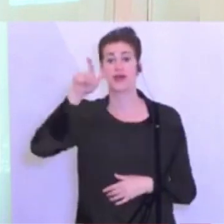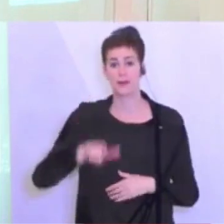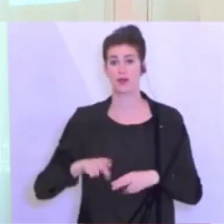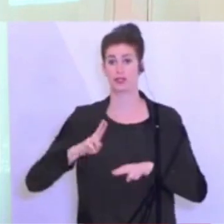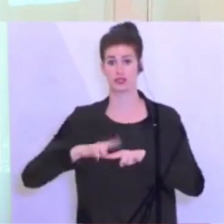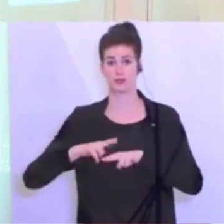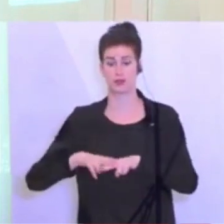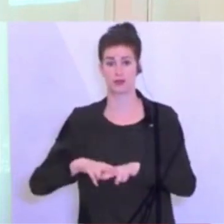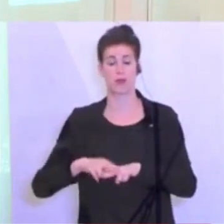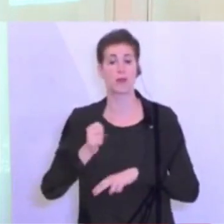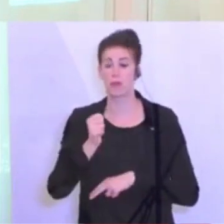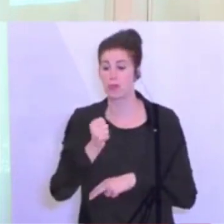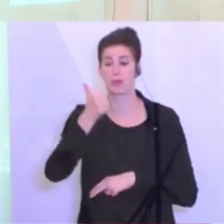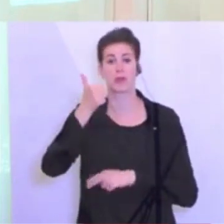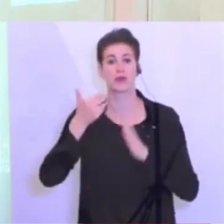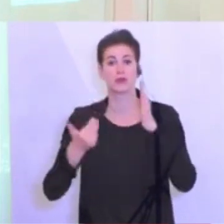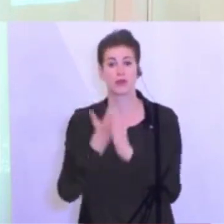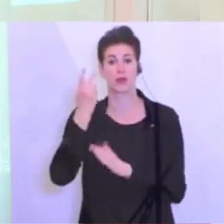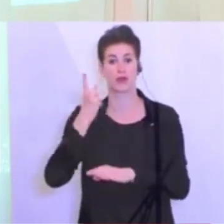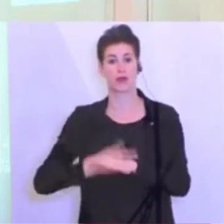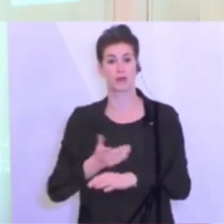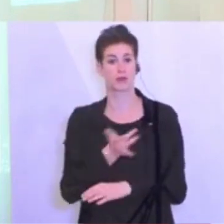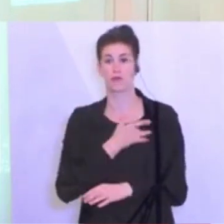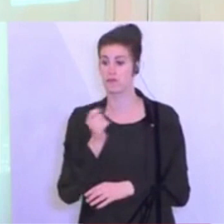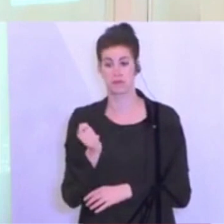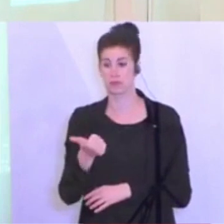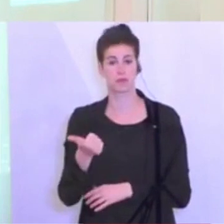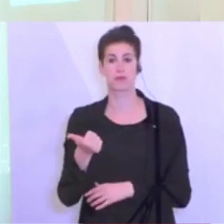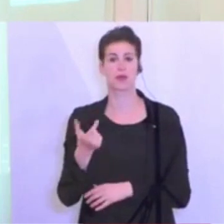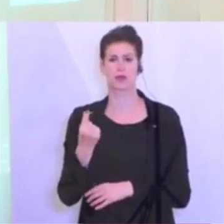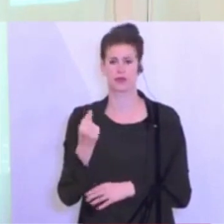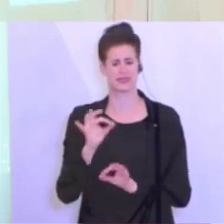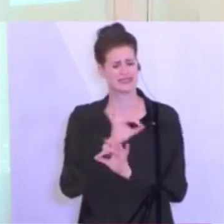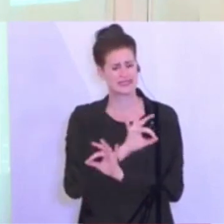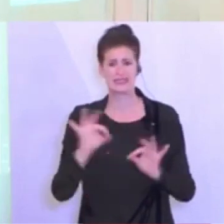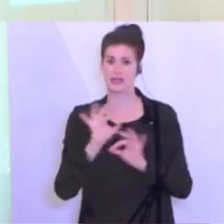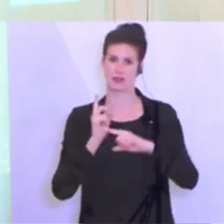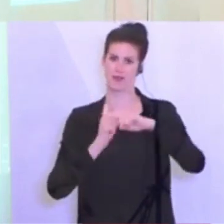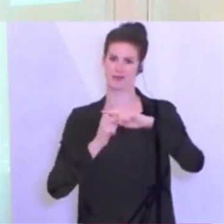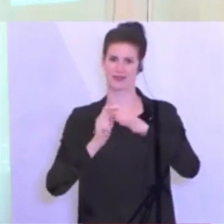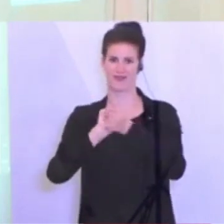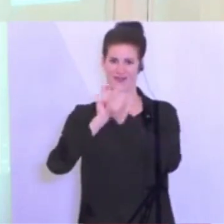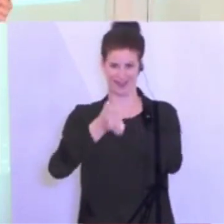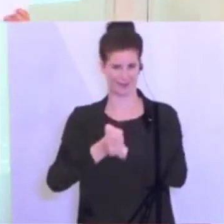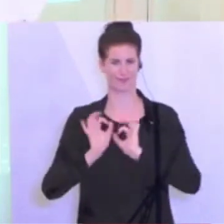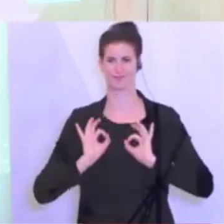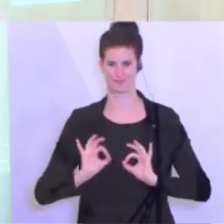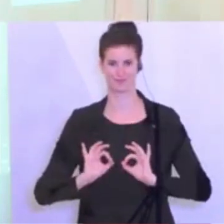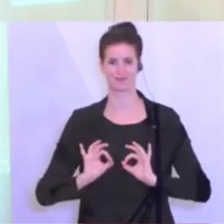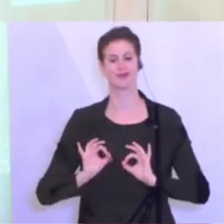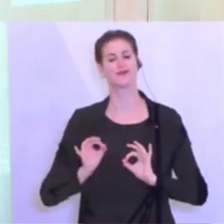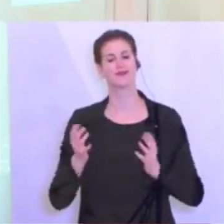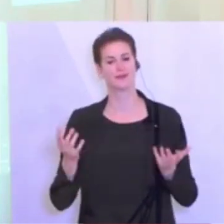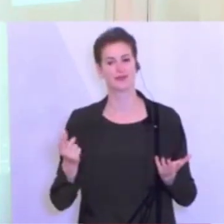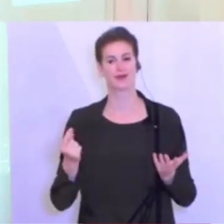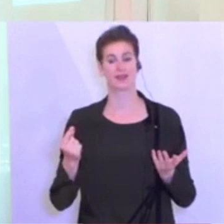kaum mehr Neuerkrankungsfälle in dieser Woche. Also eine extrem positive Veränderung in unserem Land, die